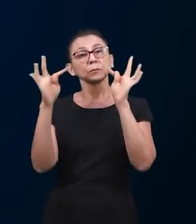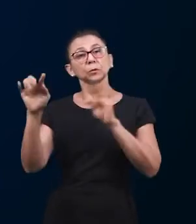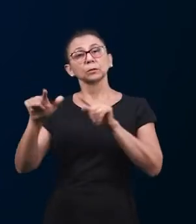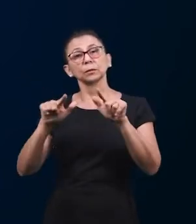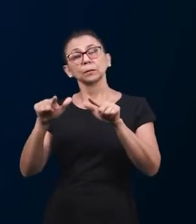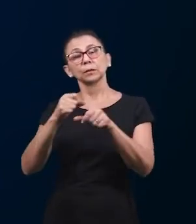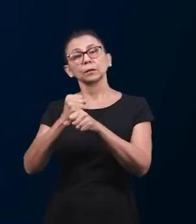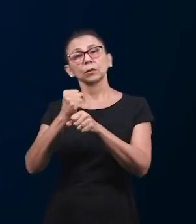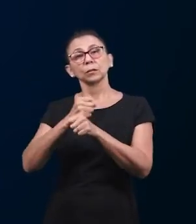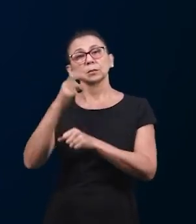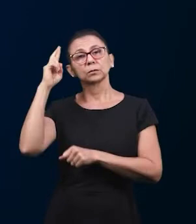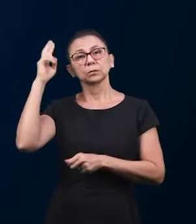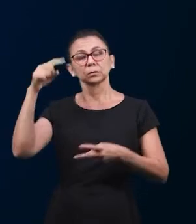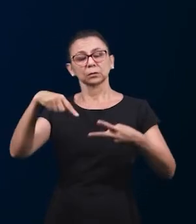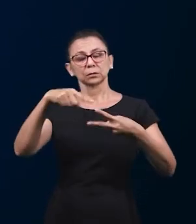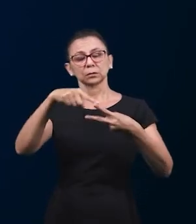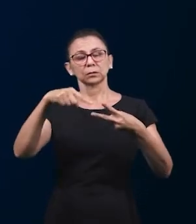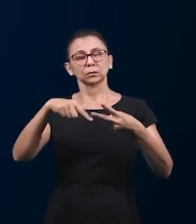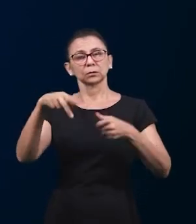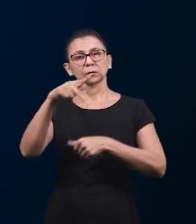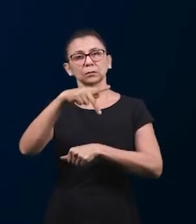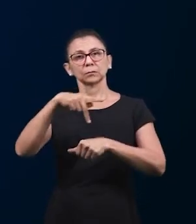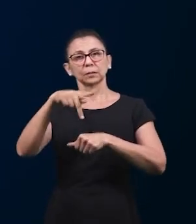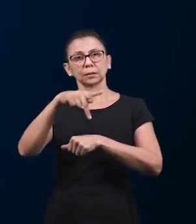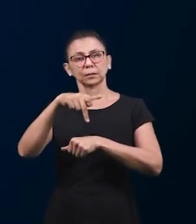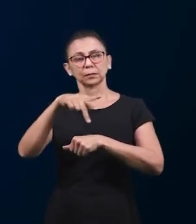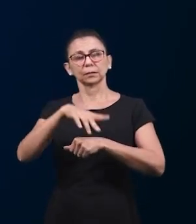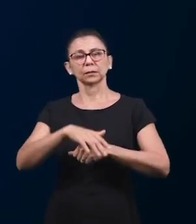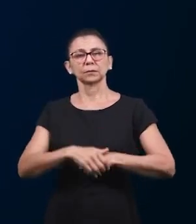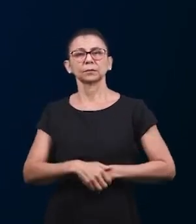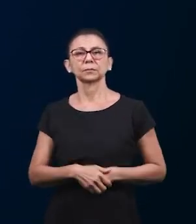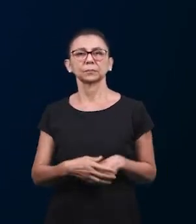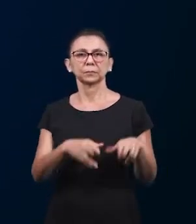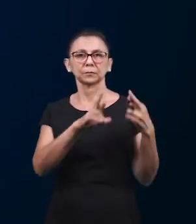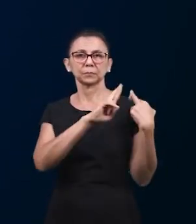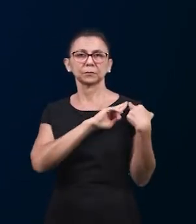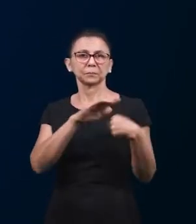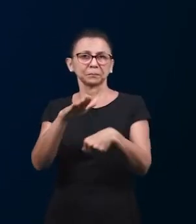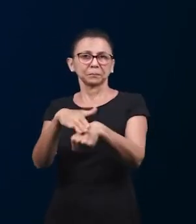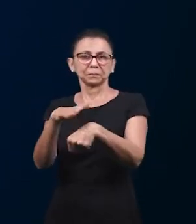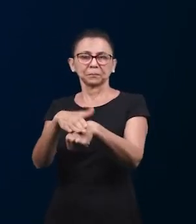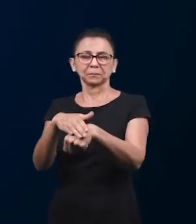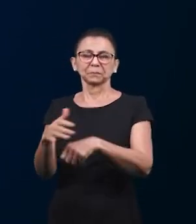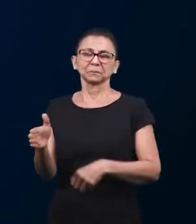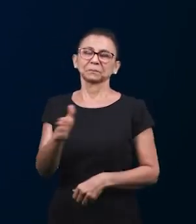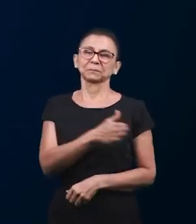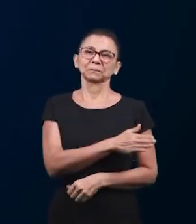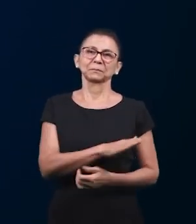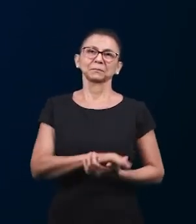о работе Духа Святого среди церквей, о